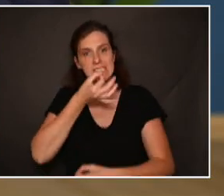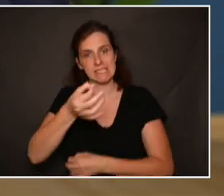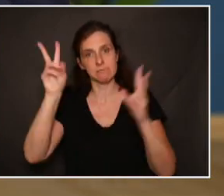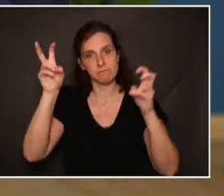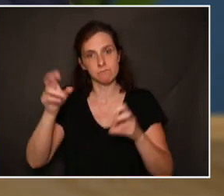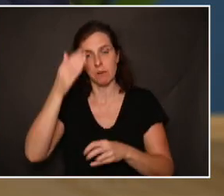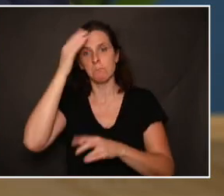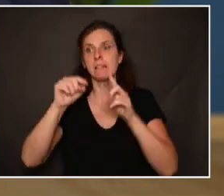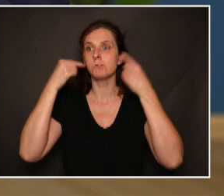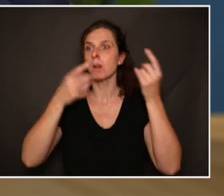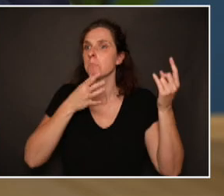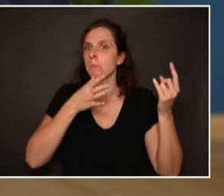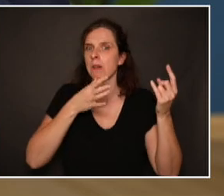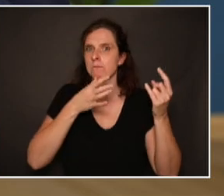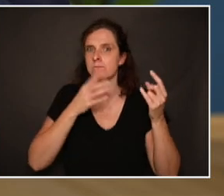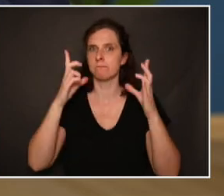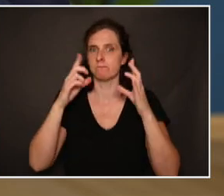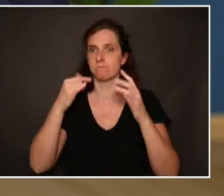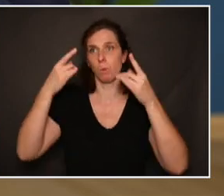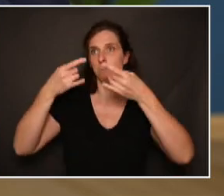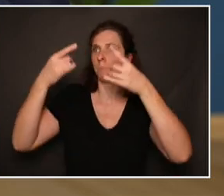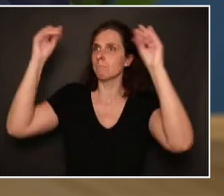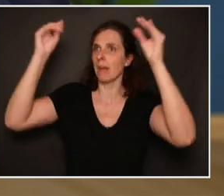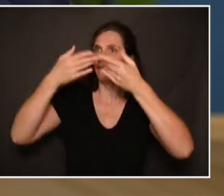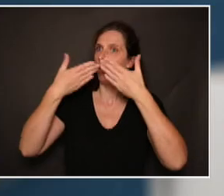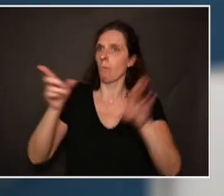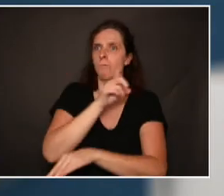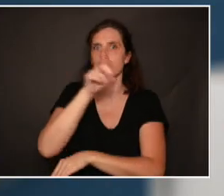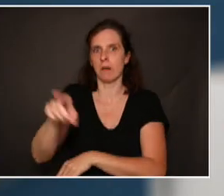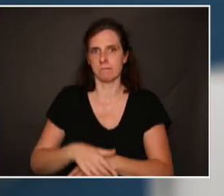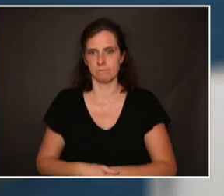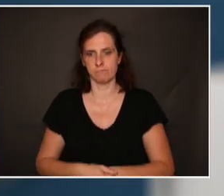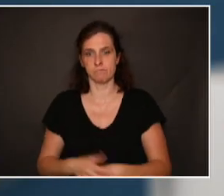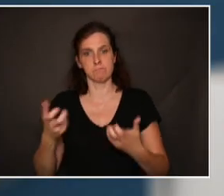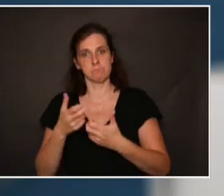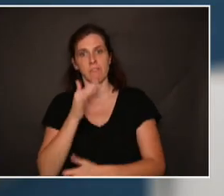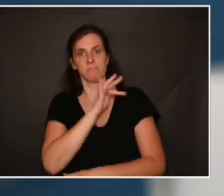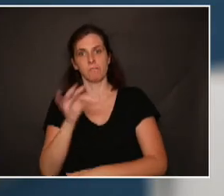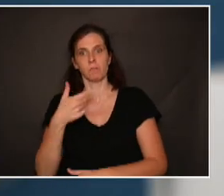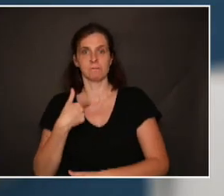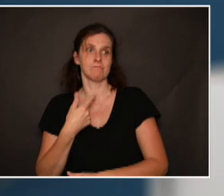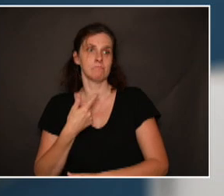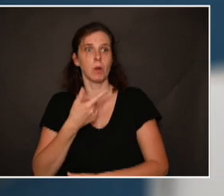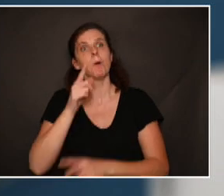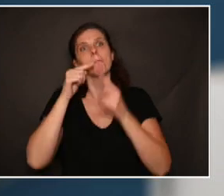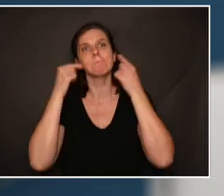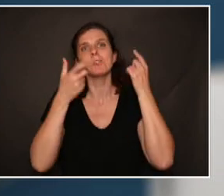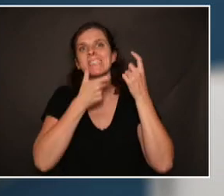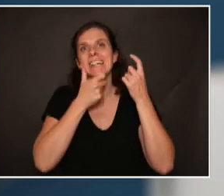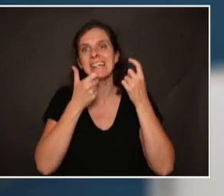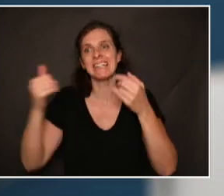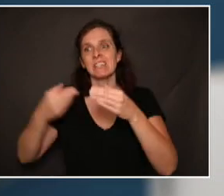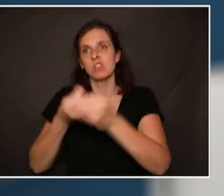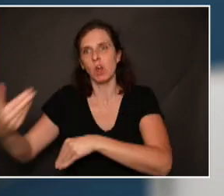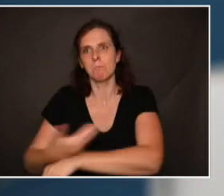peux pas sourire, n'ouvre pas de boutique ». Français « Bouche qui rit, ne blesse pas ». Latin